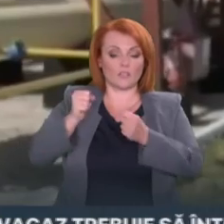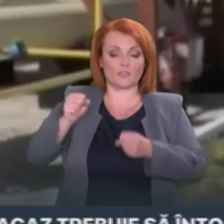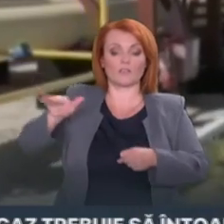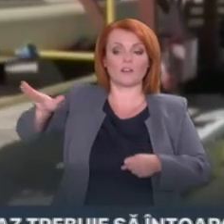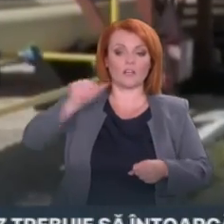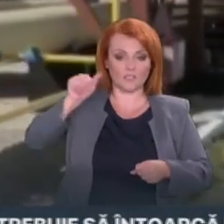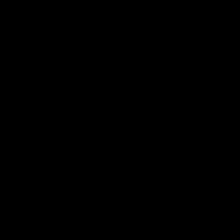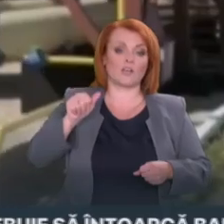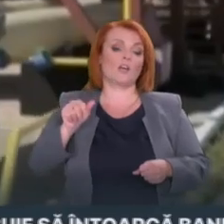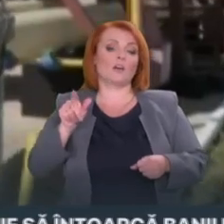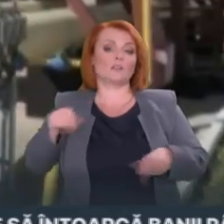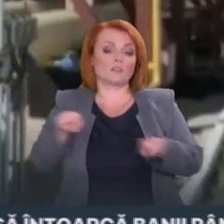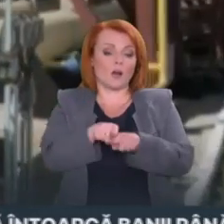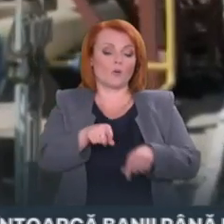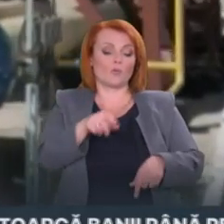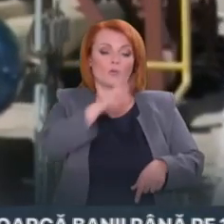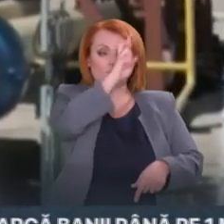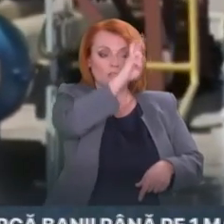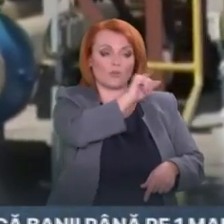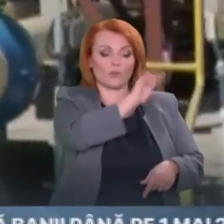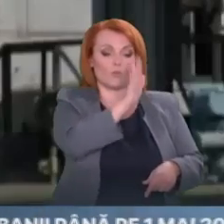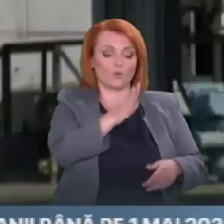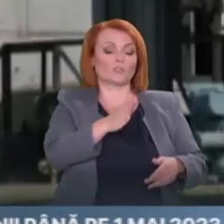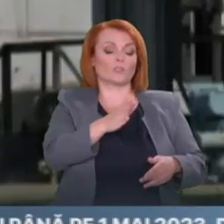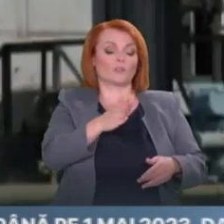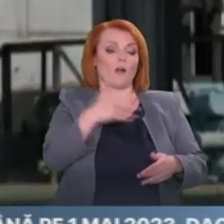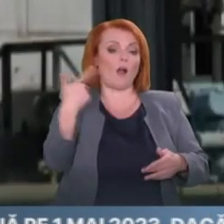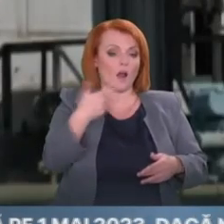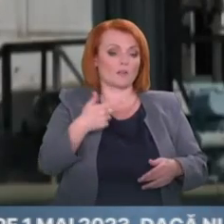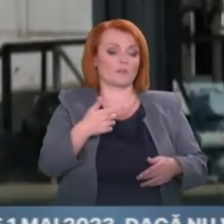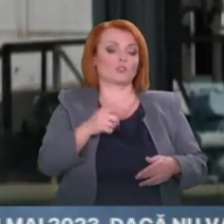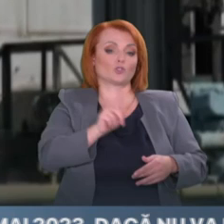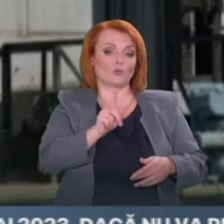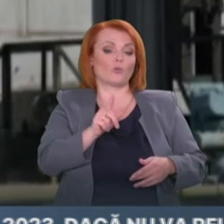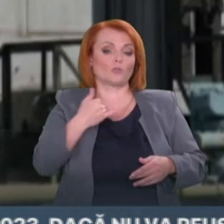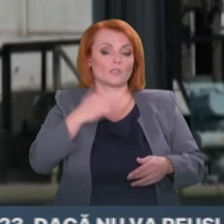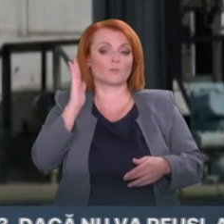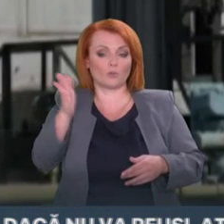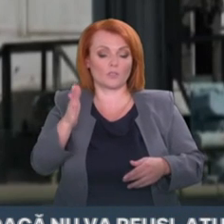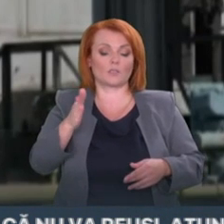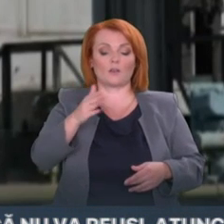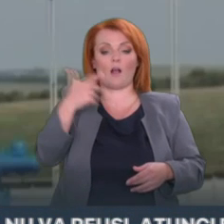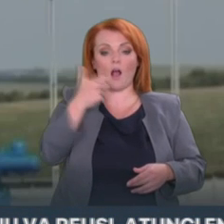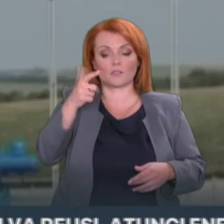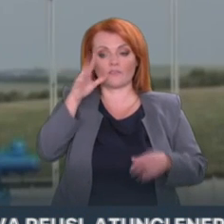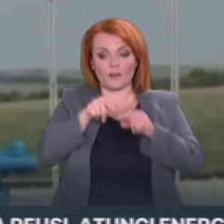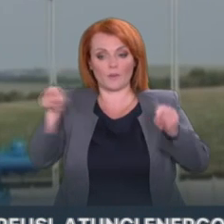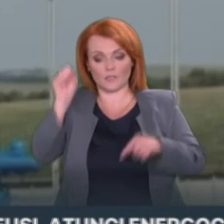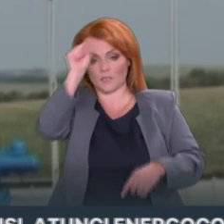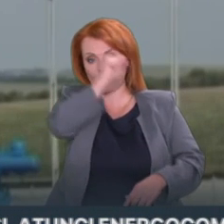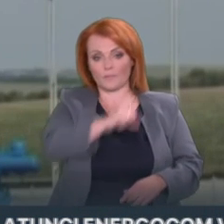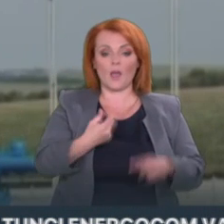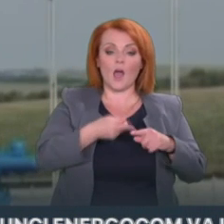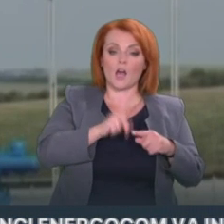acoperă plățile față de Gazprom pentru consumul de luna trecută și a avansului pentru octombrie. Subiectul îl voi discuta în